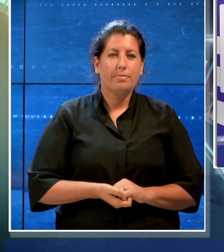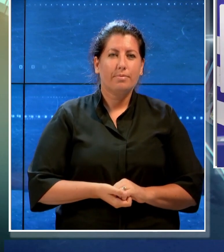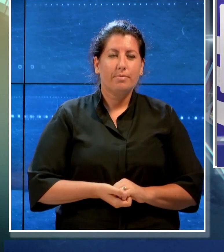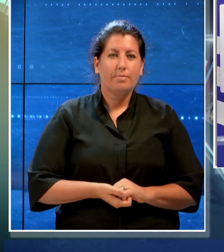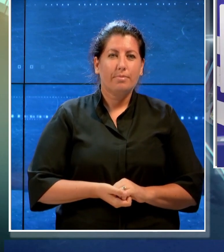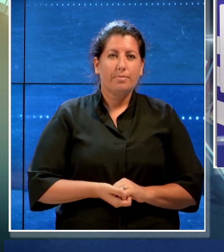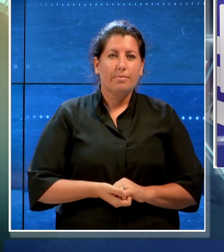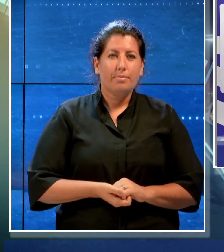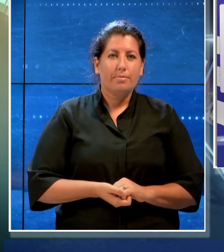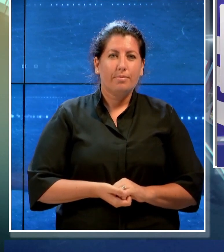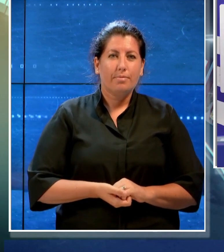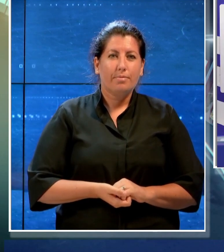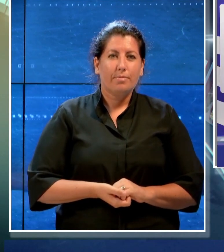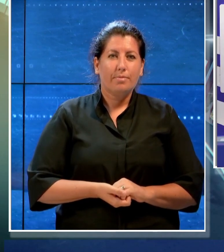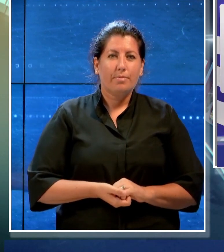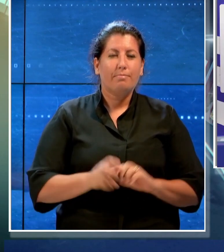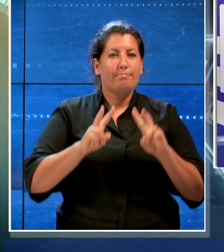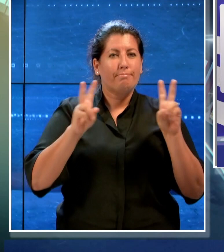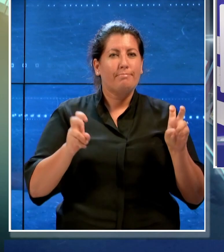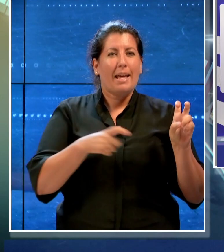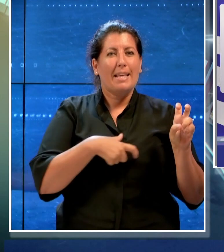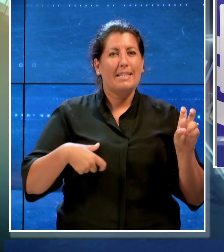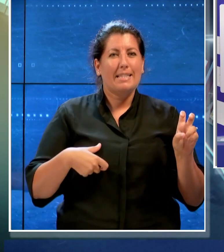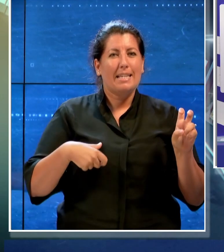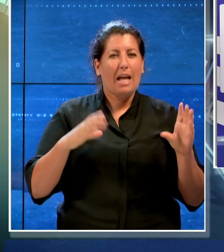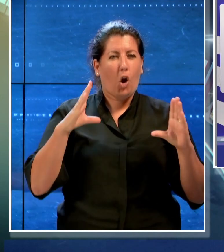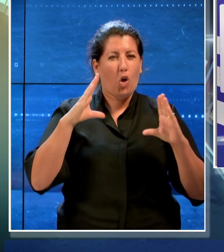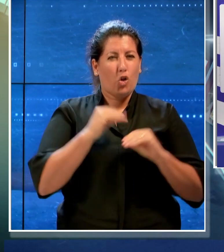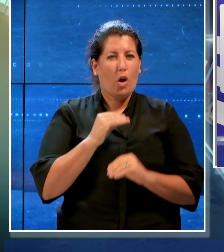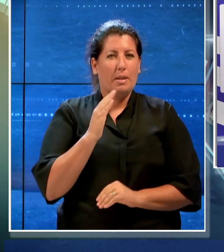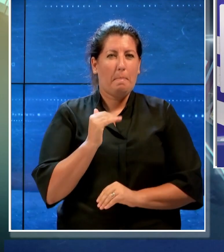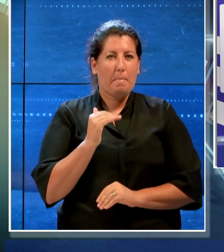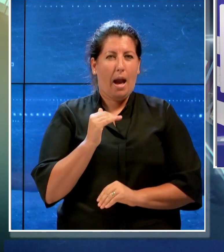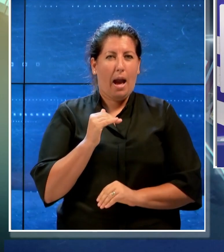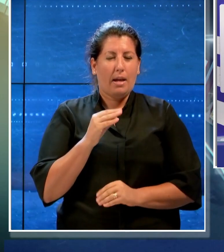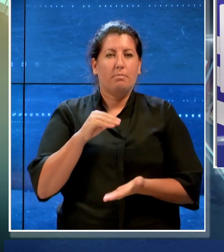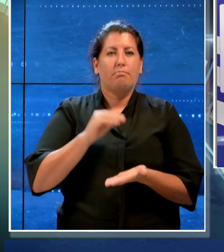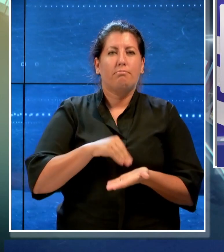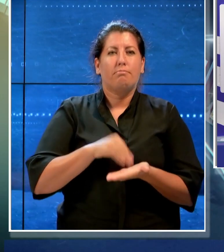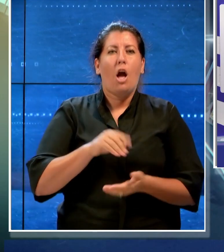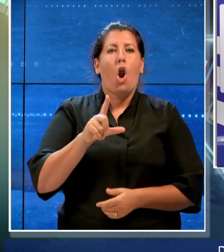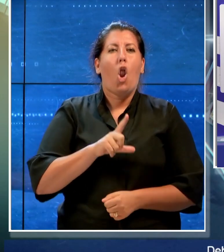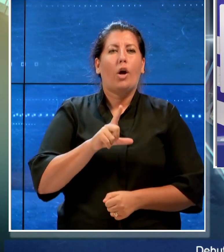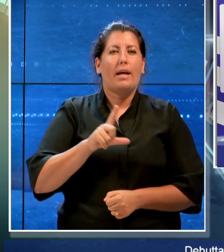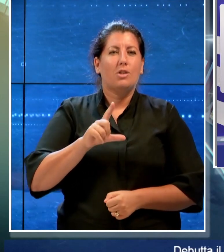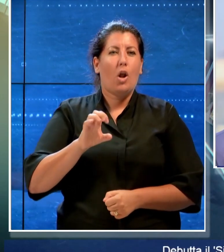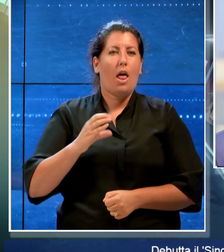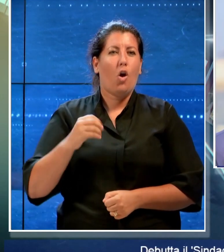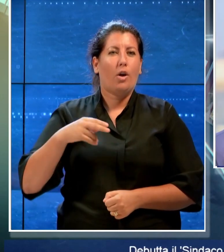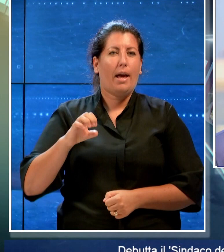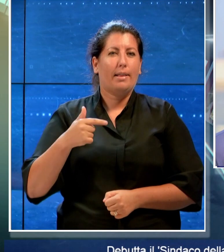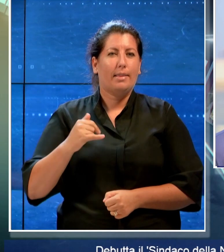Debutta il sindaco della notte di Bari, ovvero Lorenzo Leonetti, consigliere